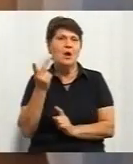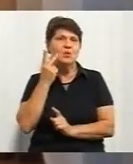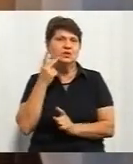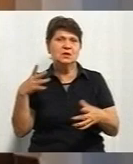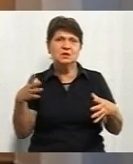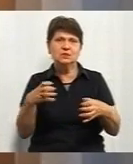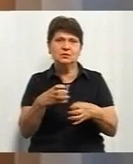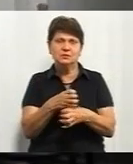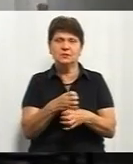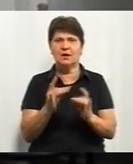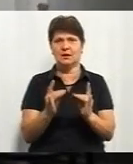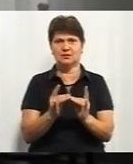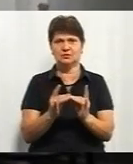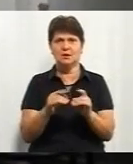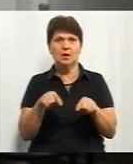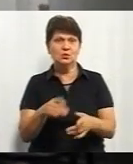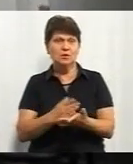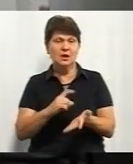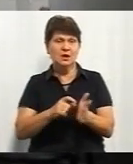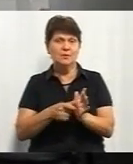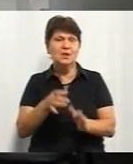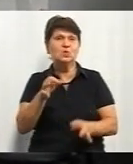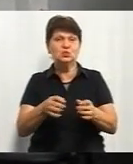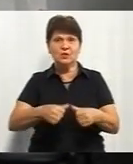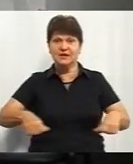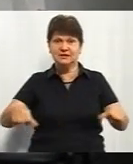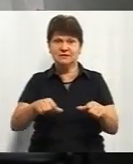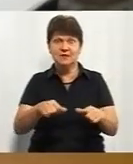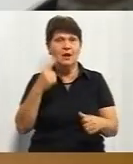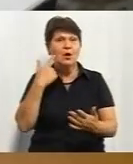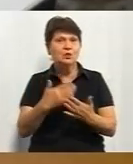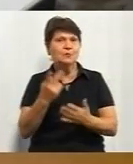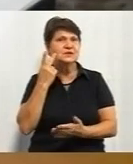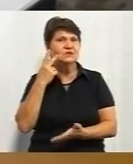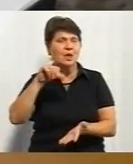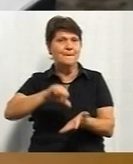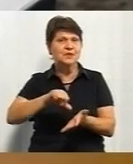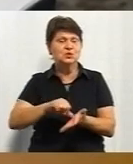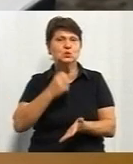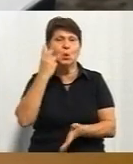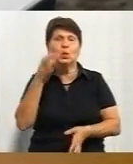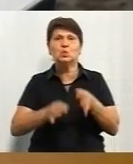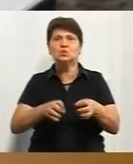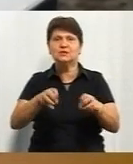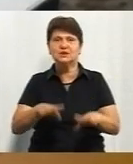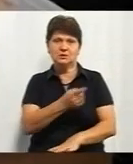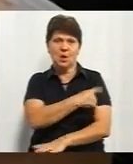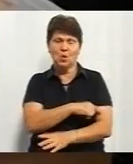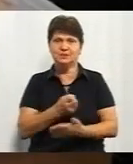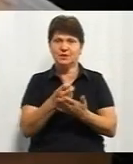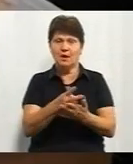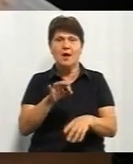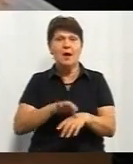скорочуючи кількість ліжок. Тут є кімната для судових засідань, тобто хворі завжди присутні, коли суд вирішує питання госпіталізації.